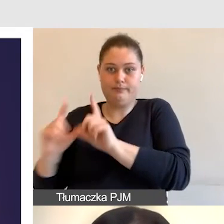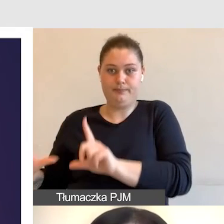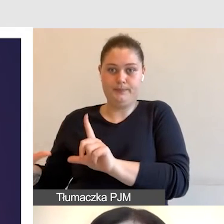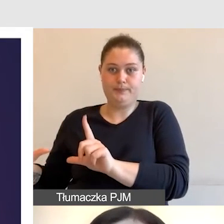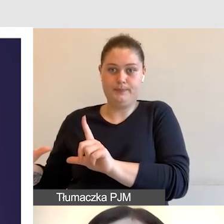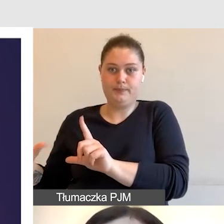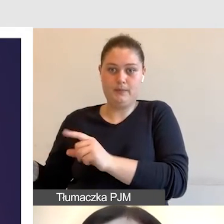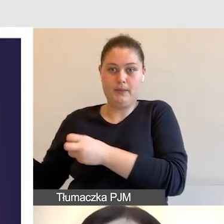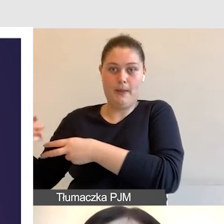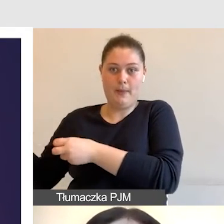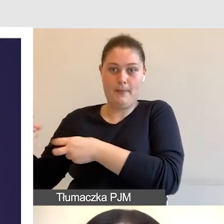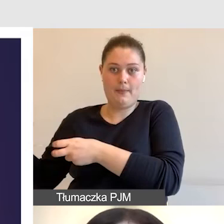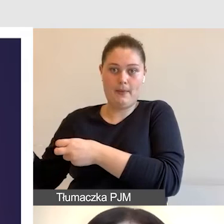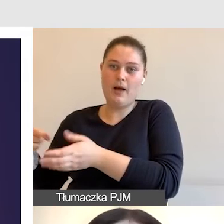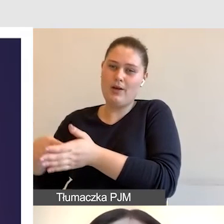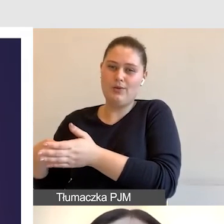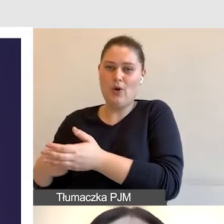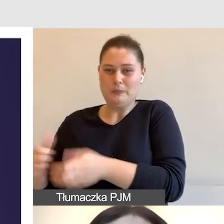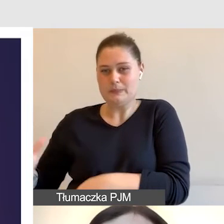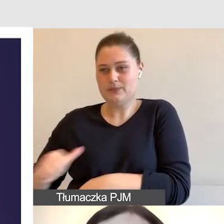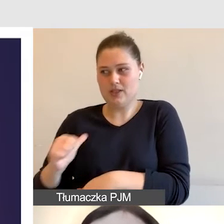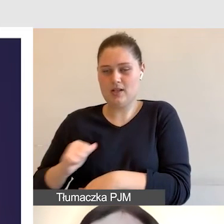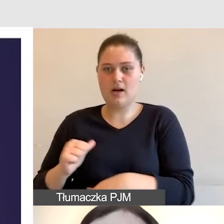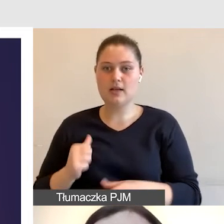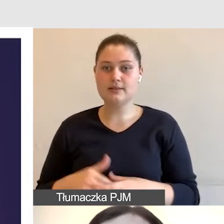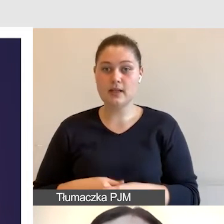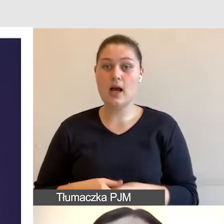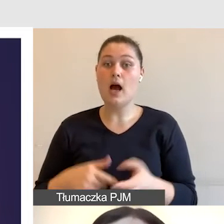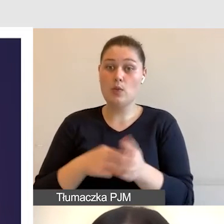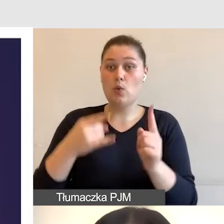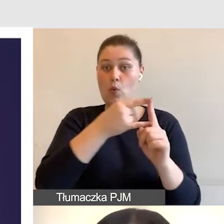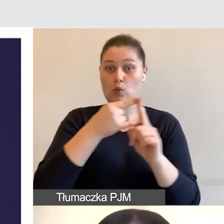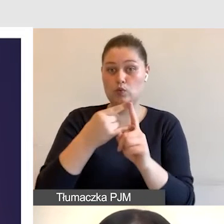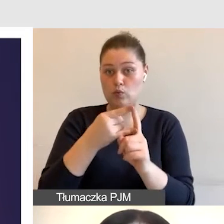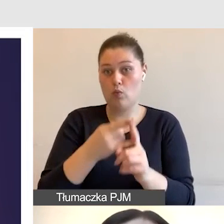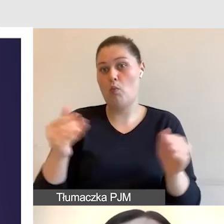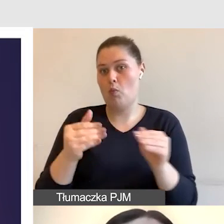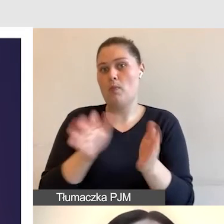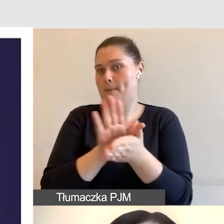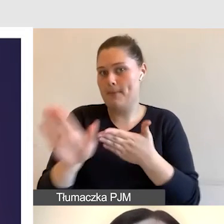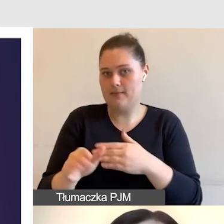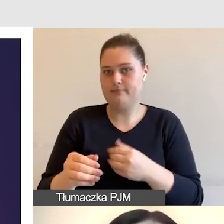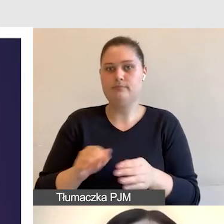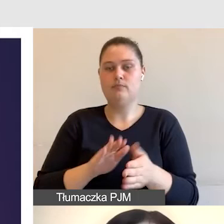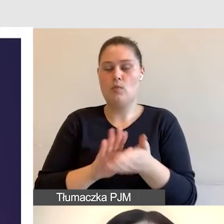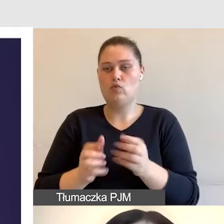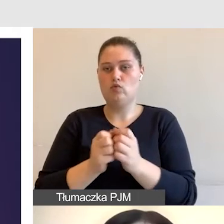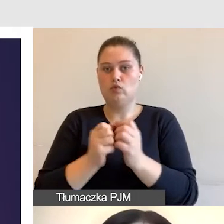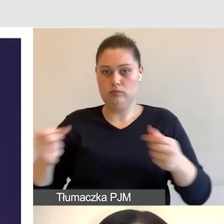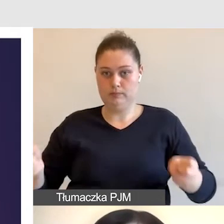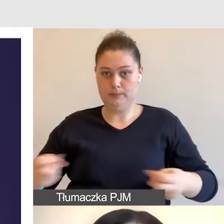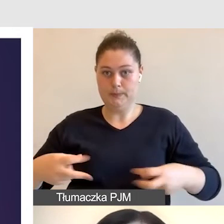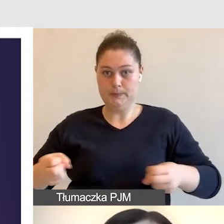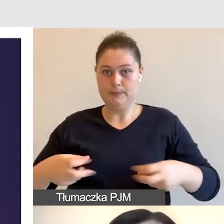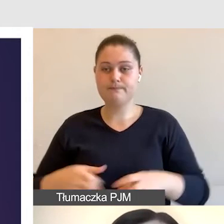przygotować napisy w języku polskim, integracja i to, jak włączyć napisy. Bardzo dobrze Zoom sobie